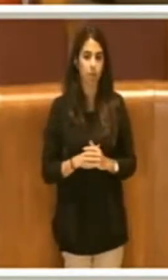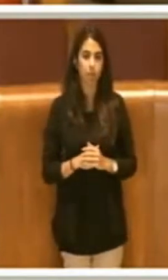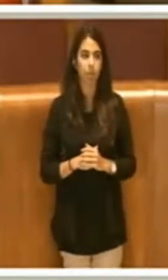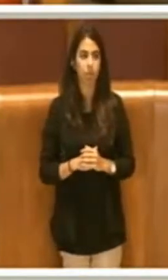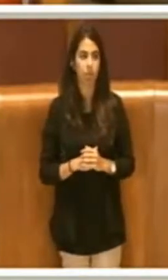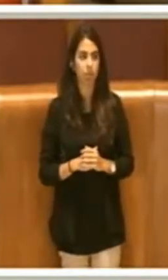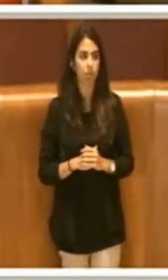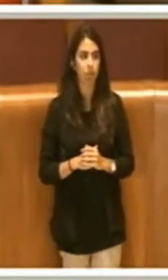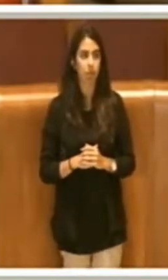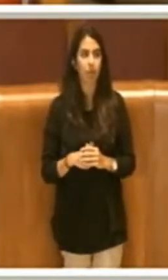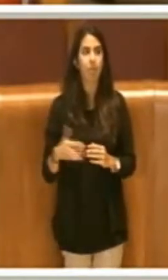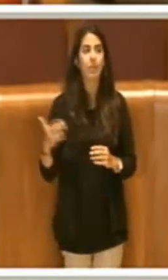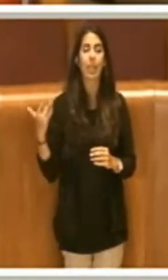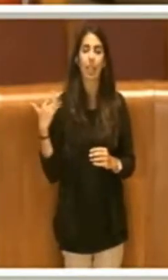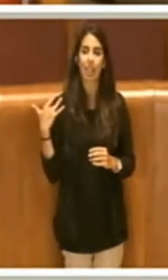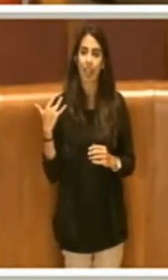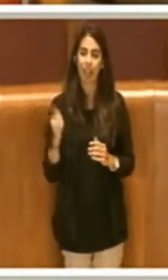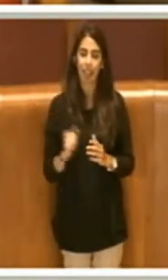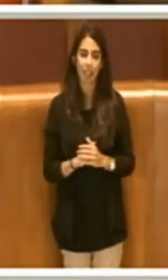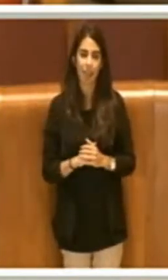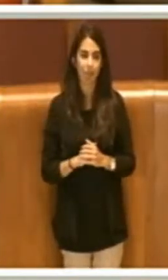Le ringrazio.